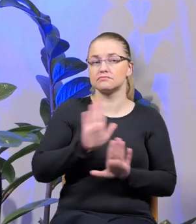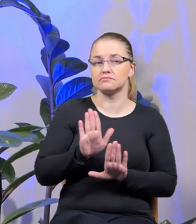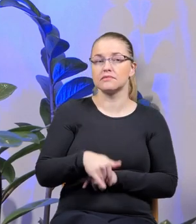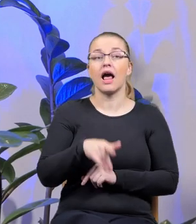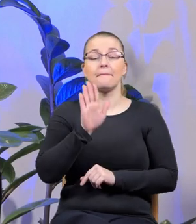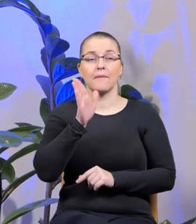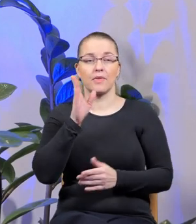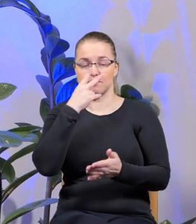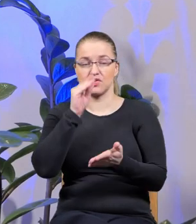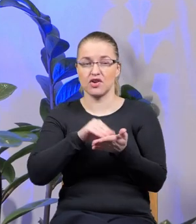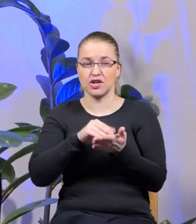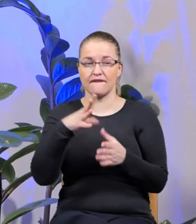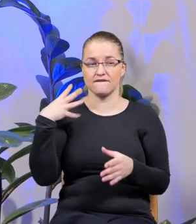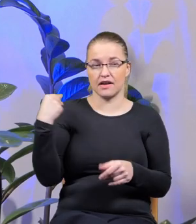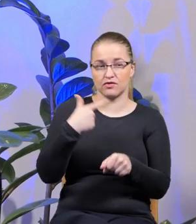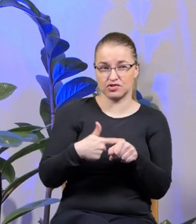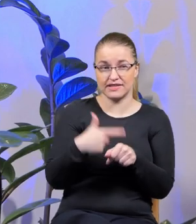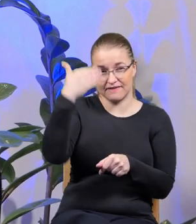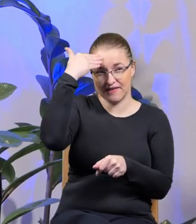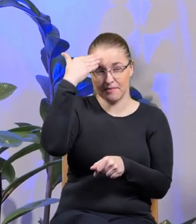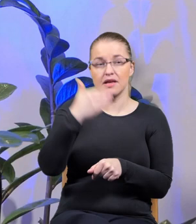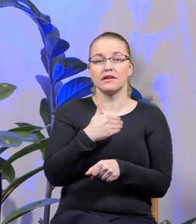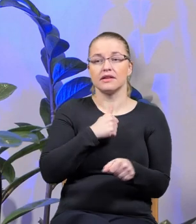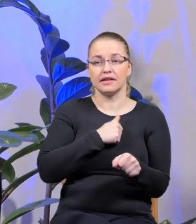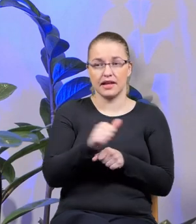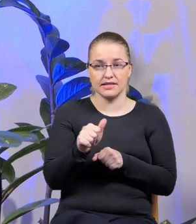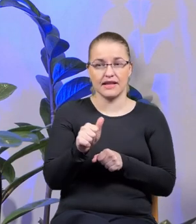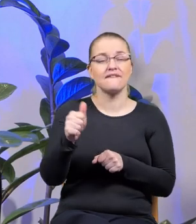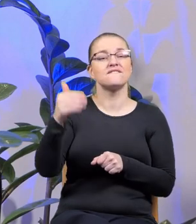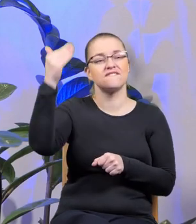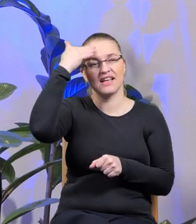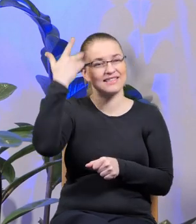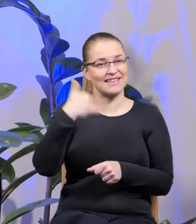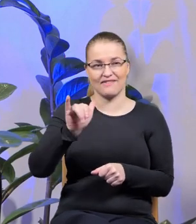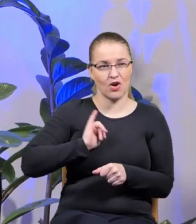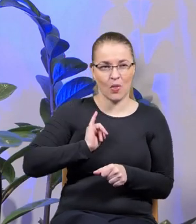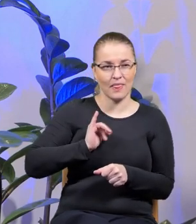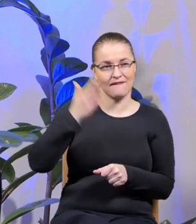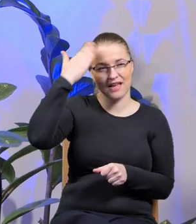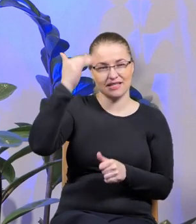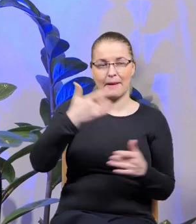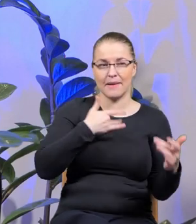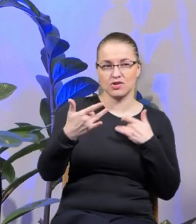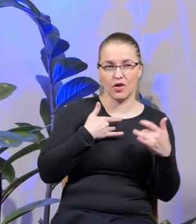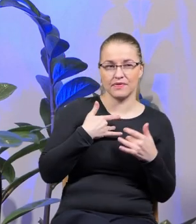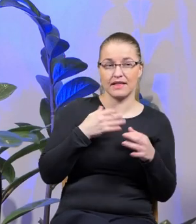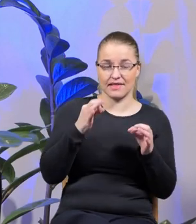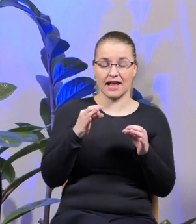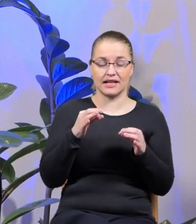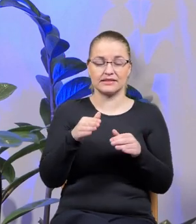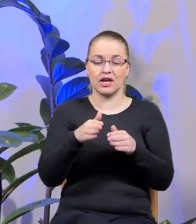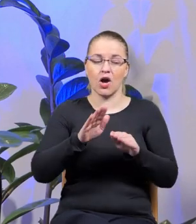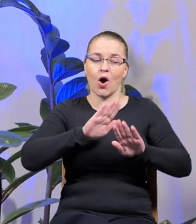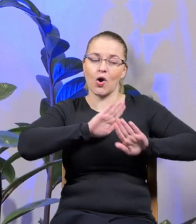Po doświadczeniach XX wieku wiemy, że istnieje wiedza niewygodna i męcząca. Chroniąc własne samopoczucie,